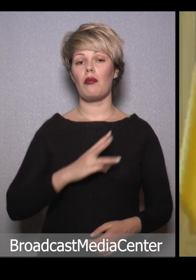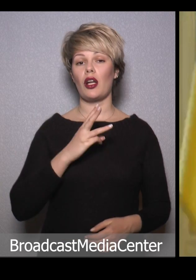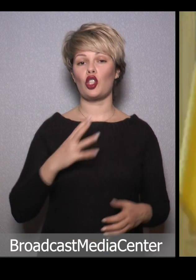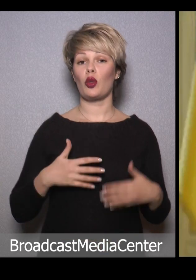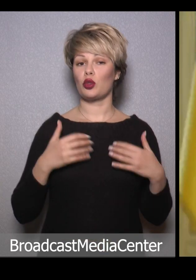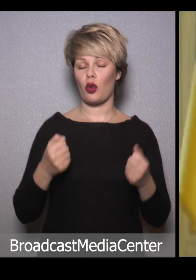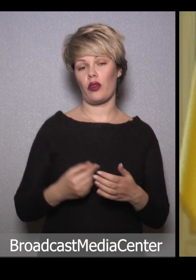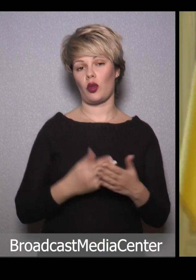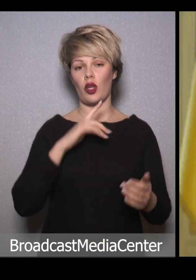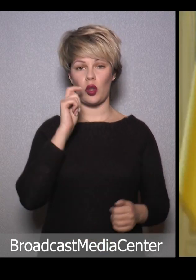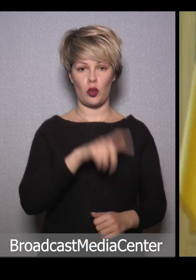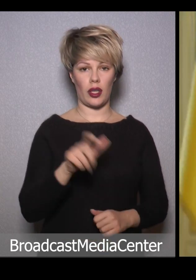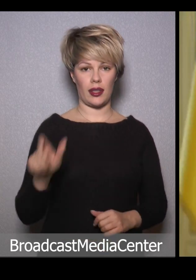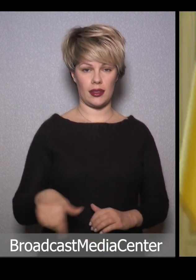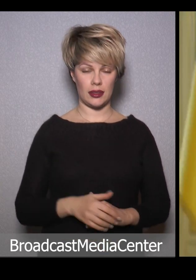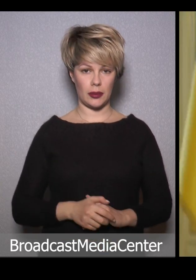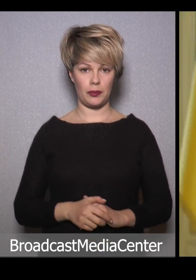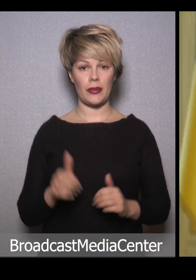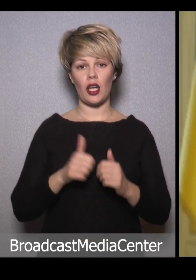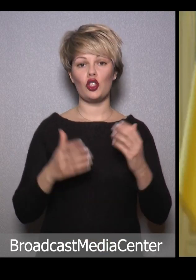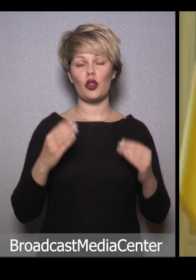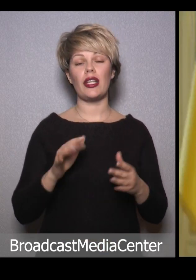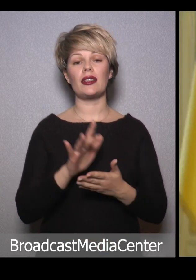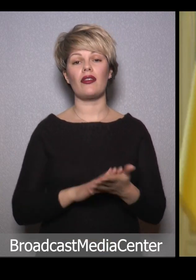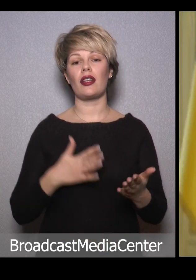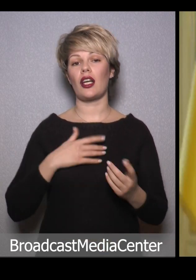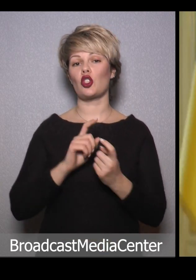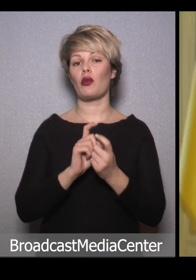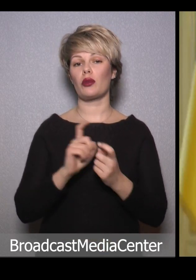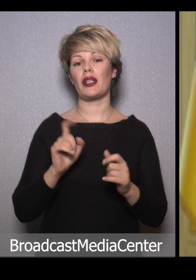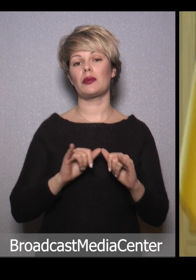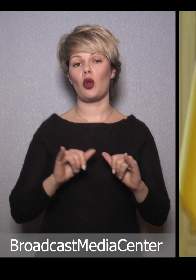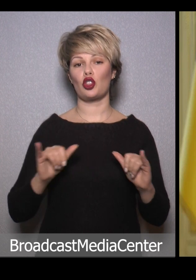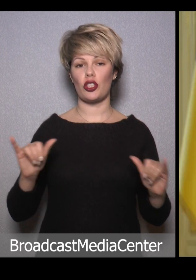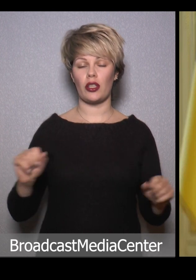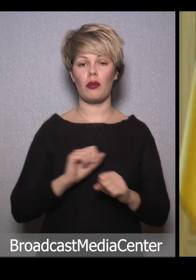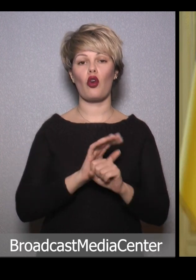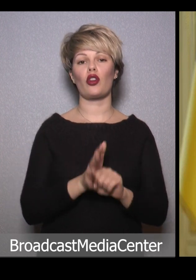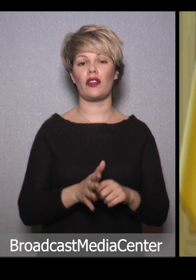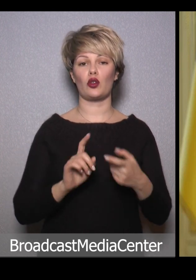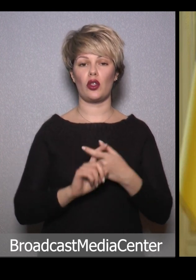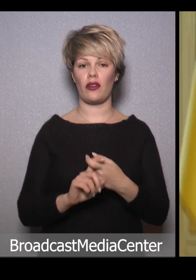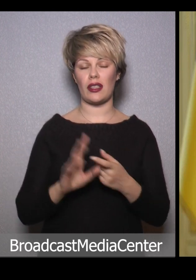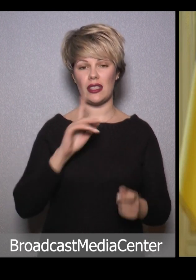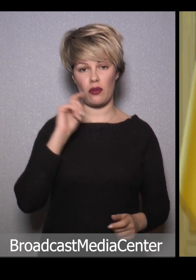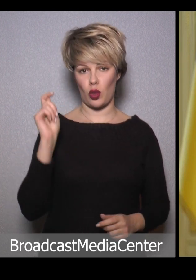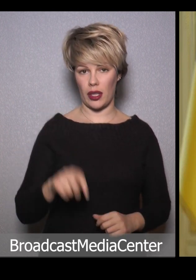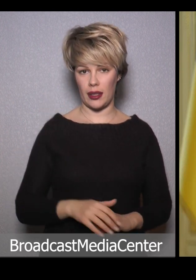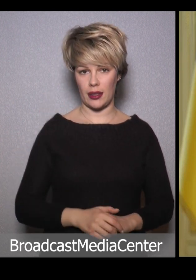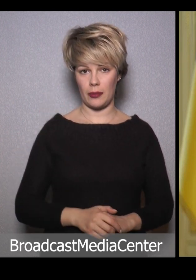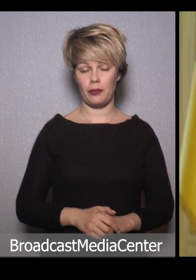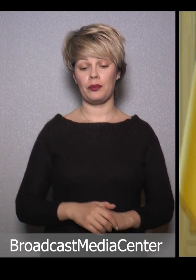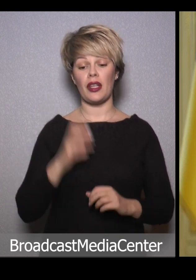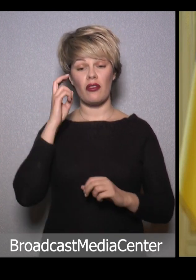Бажаю здоров'я, дорогі українці! Щодня триває наша боротьба з поширенням коронавірусної інфекції в Україні.